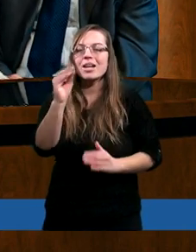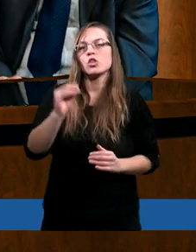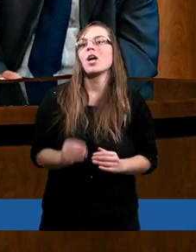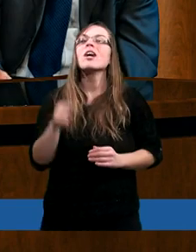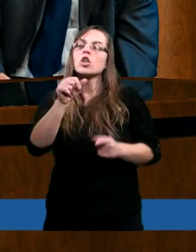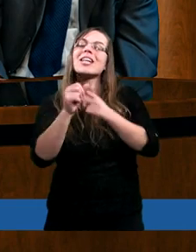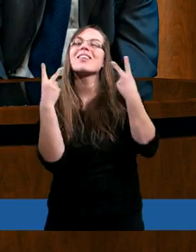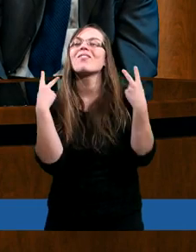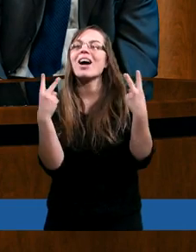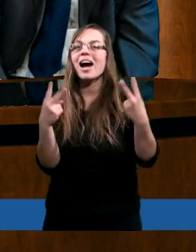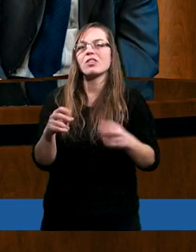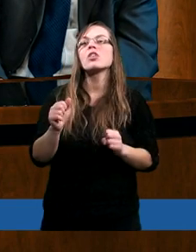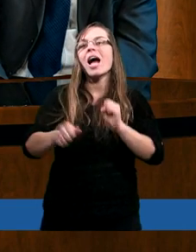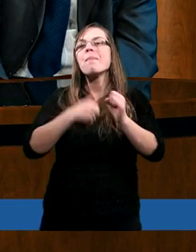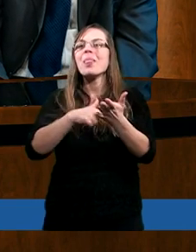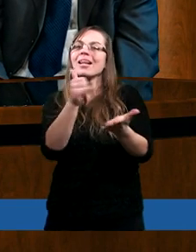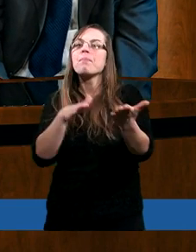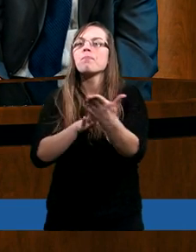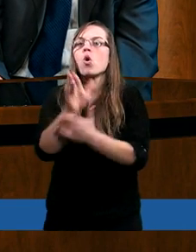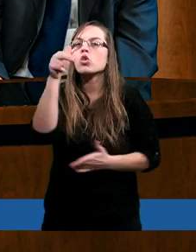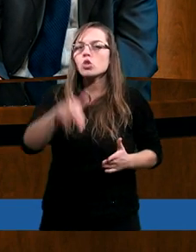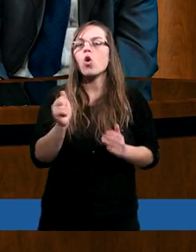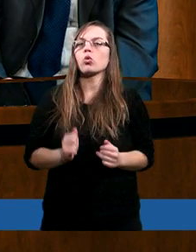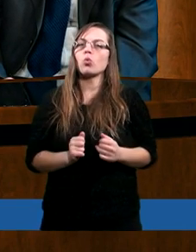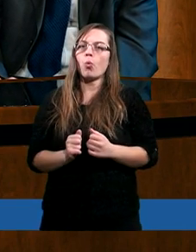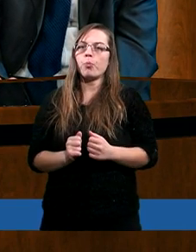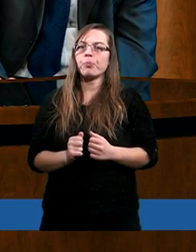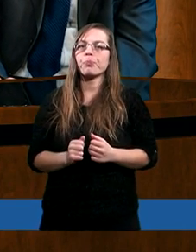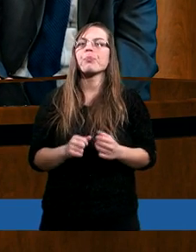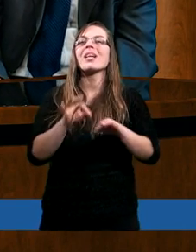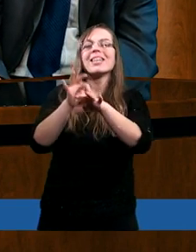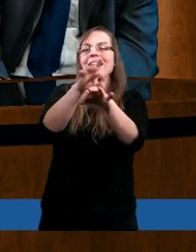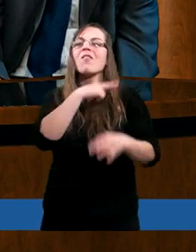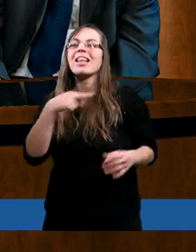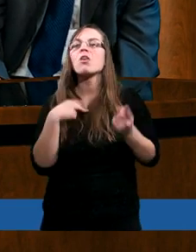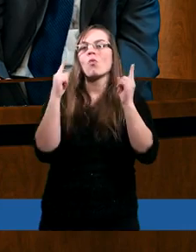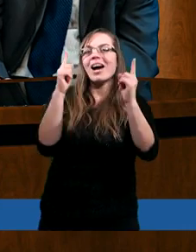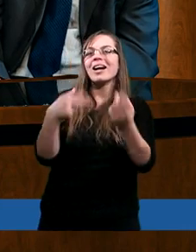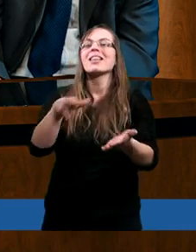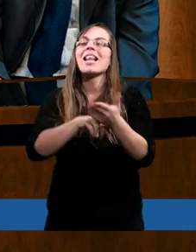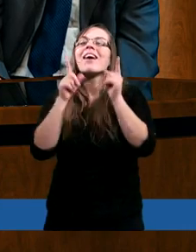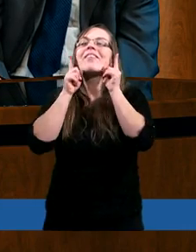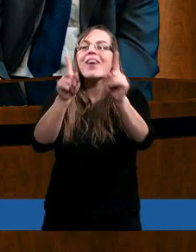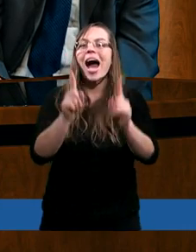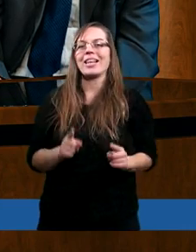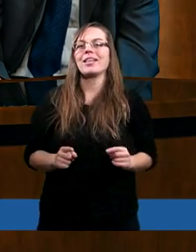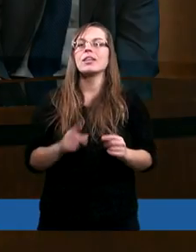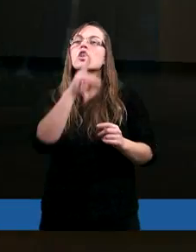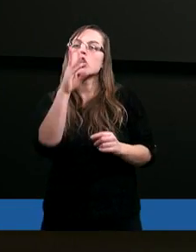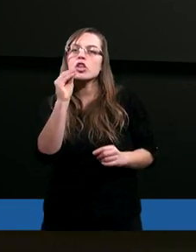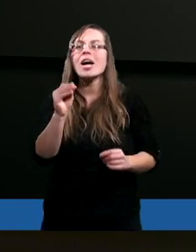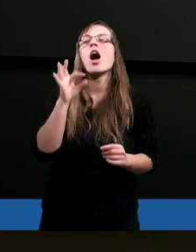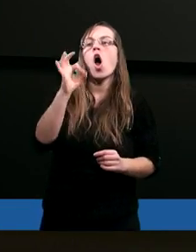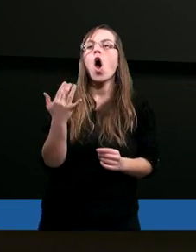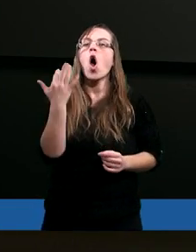Jakie to ważne jest, żeby na samym początku skierować naszą uwagę na fakt, że